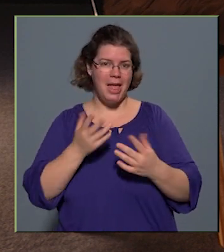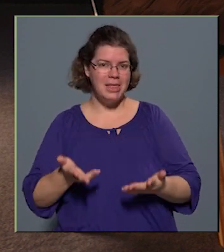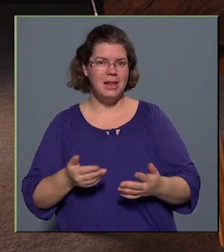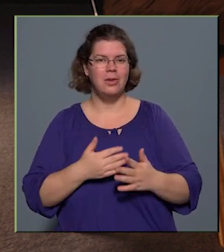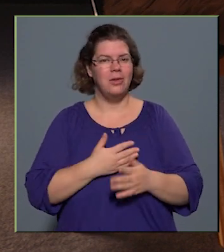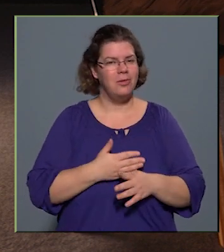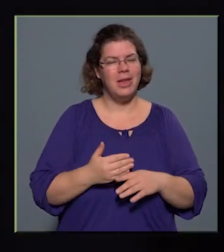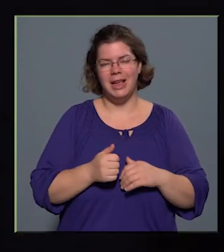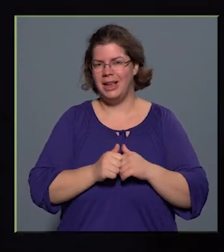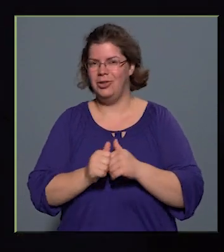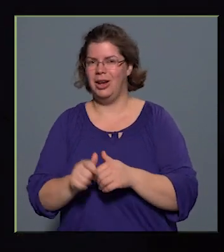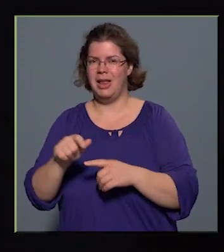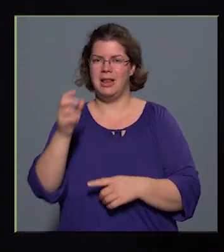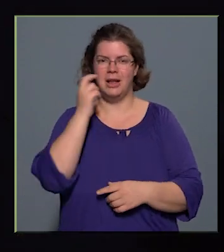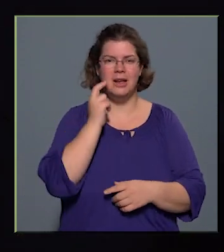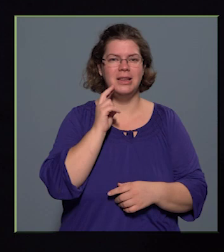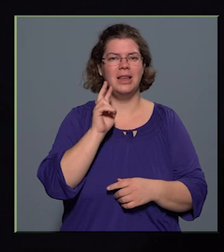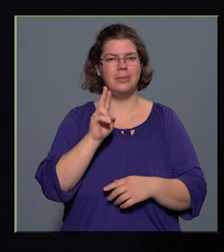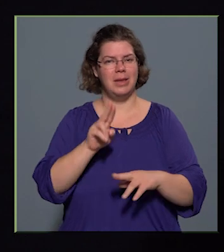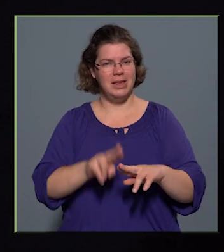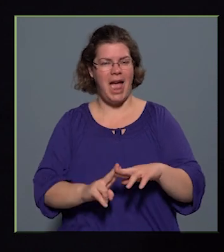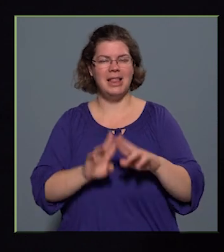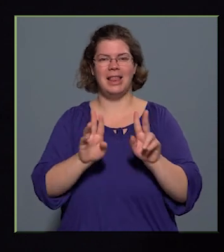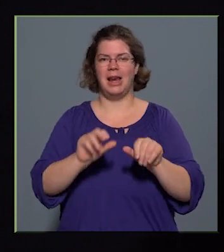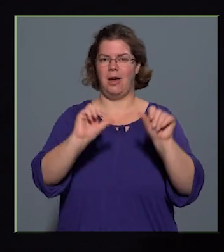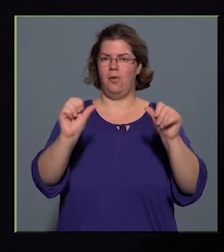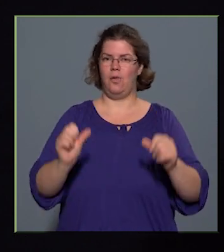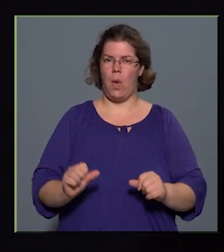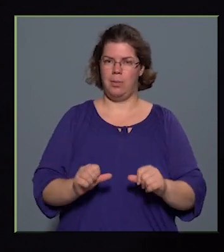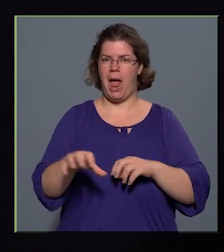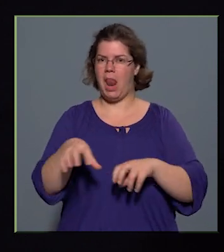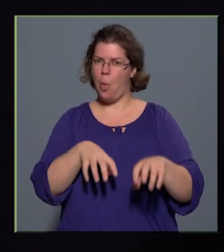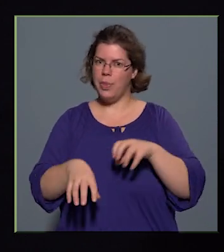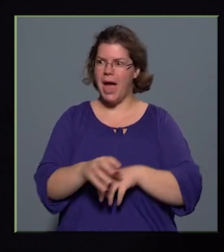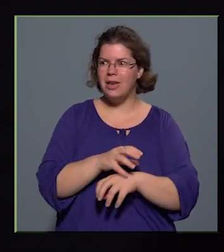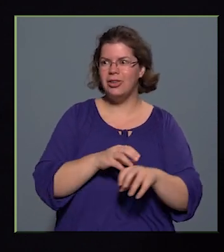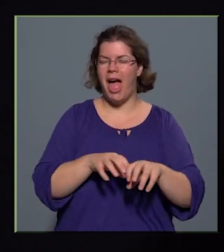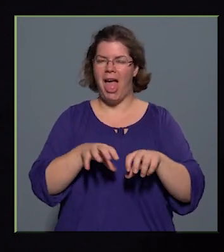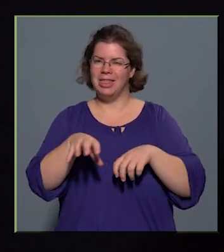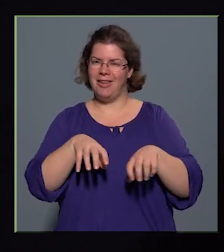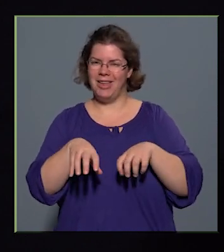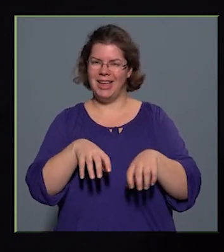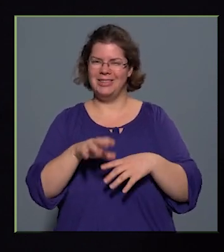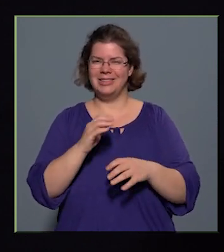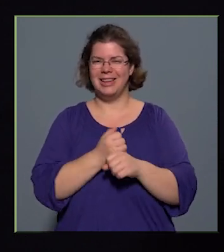végigkísérted ennek az intézményrendszernek a formálódását és a tevékenységét is,